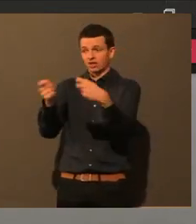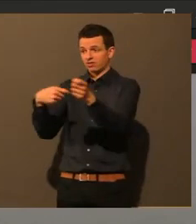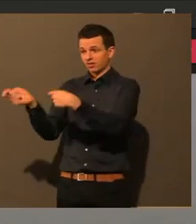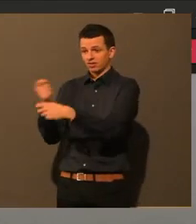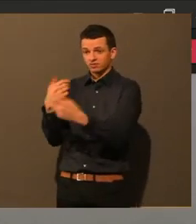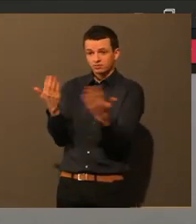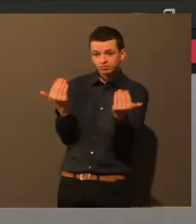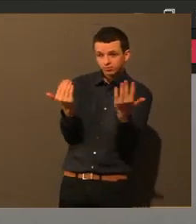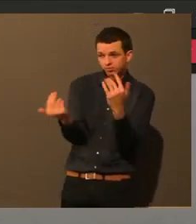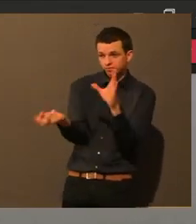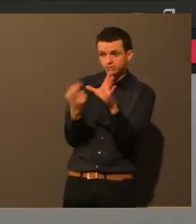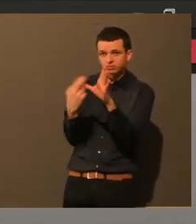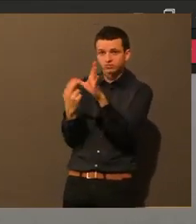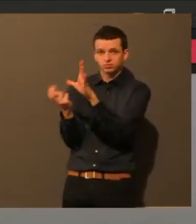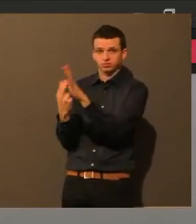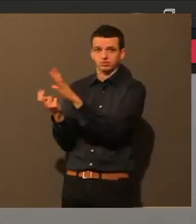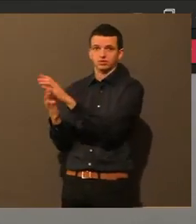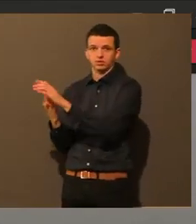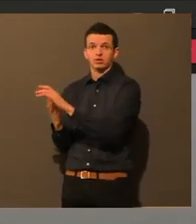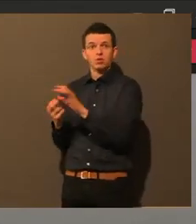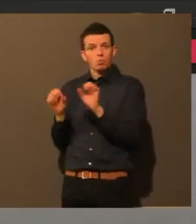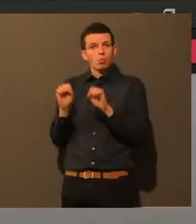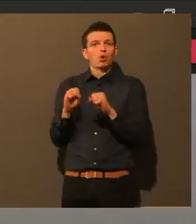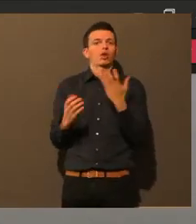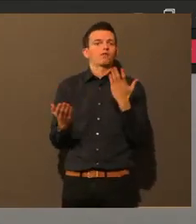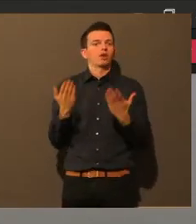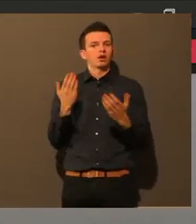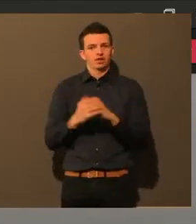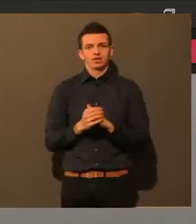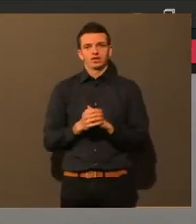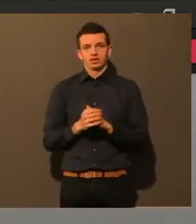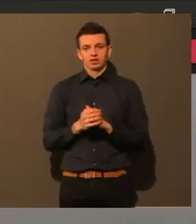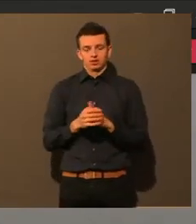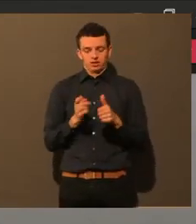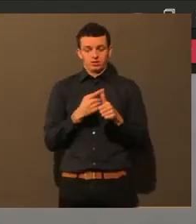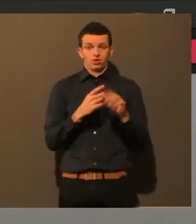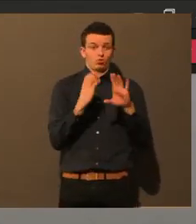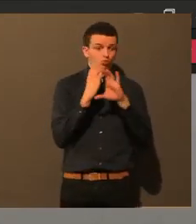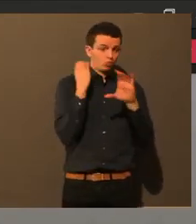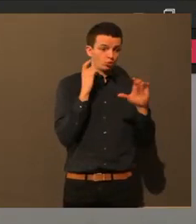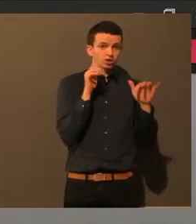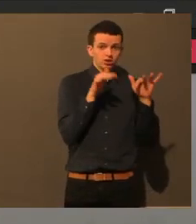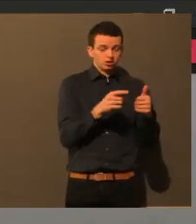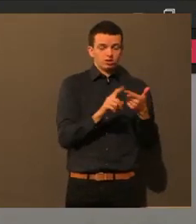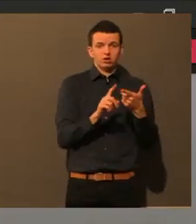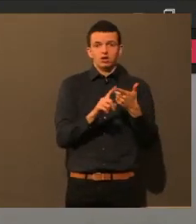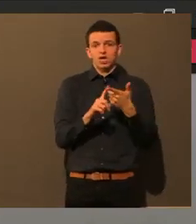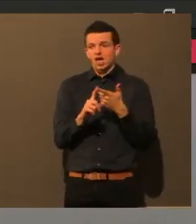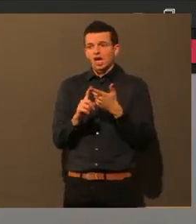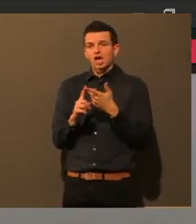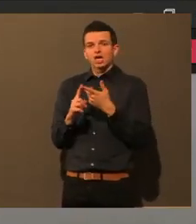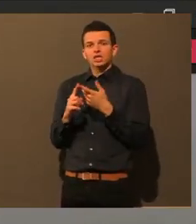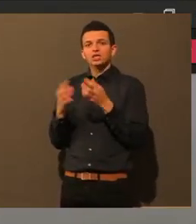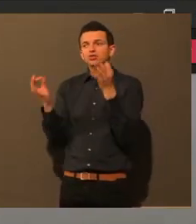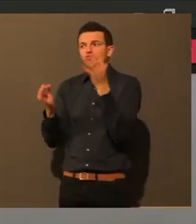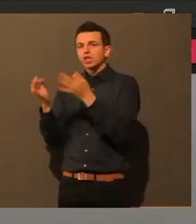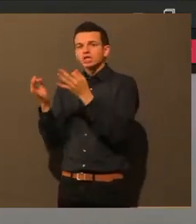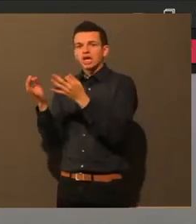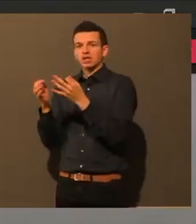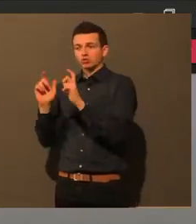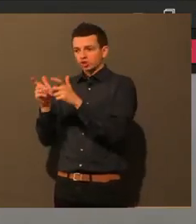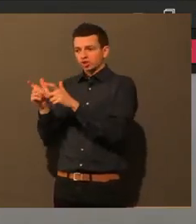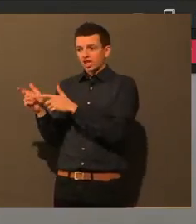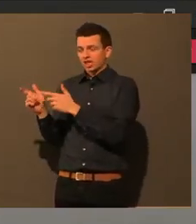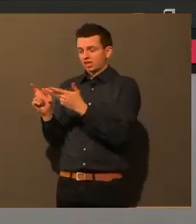budgetmäßig geklärt werden. Und dann bräuchten wir eigentlich nur noch ein paar Freiwillige, die sich bereit erklären, Päckchen mit uns.